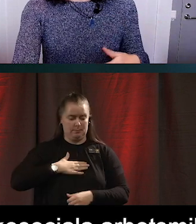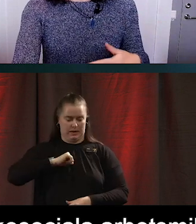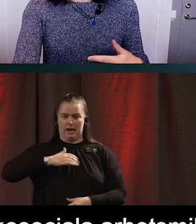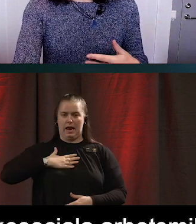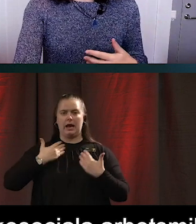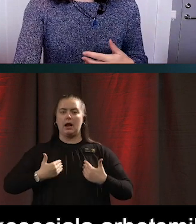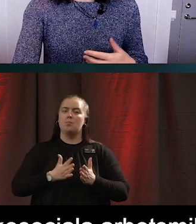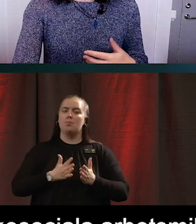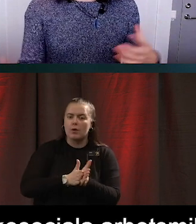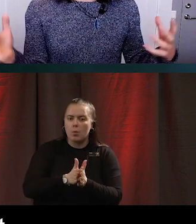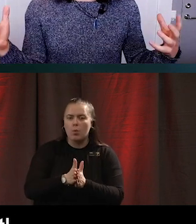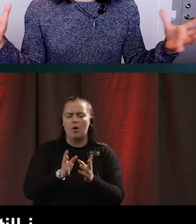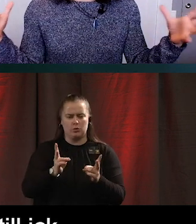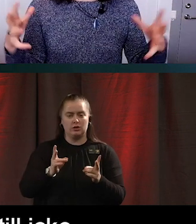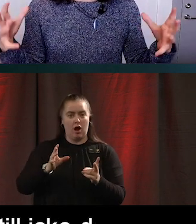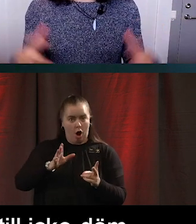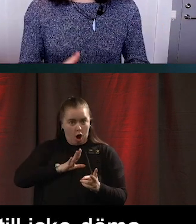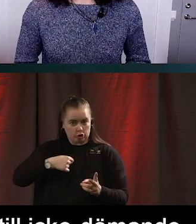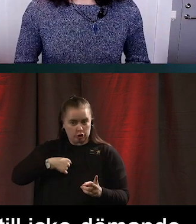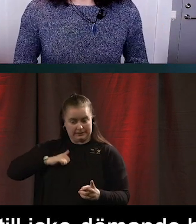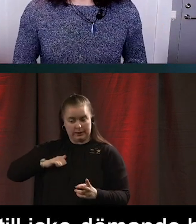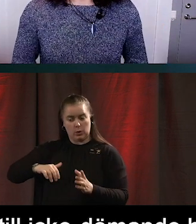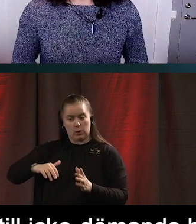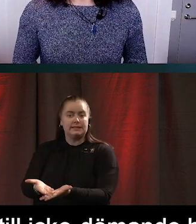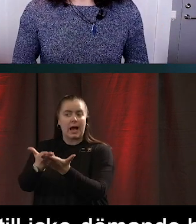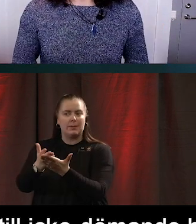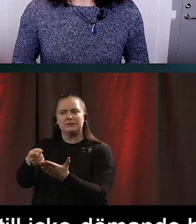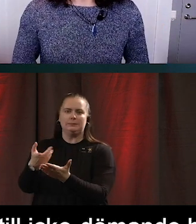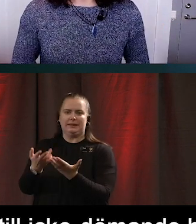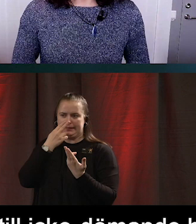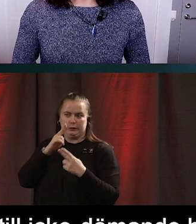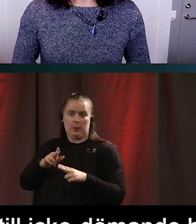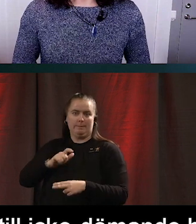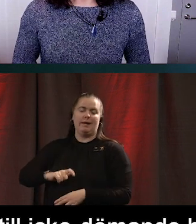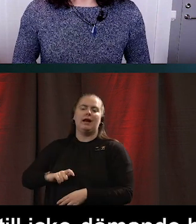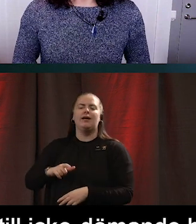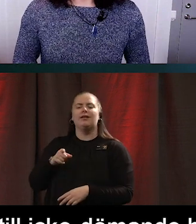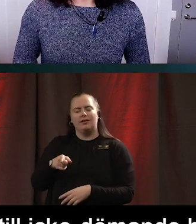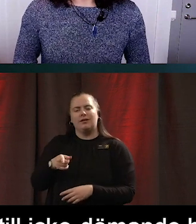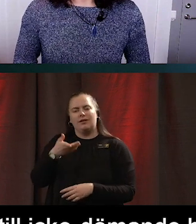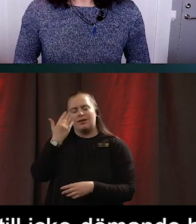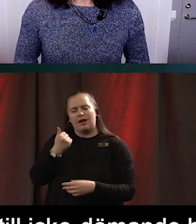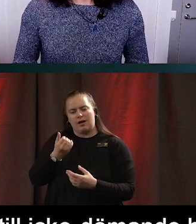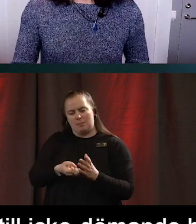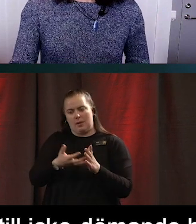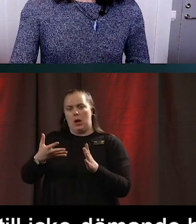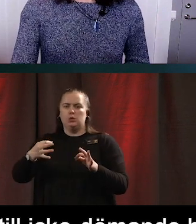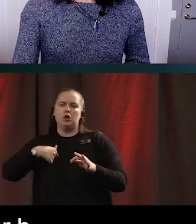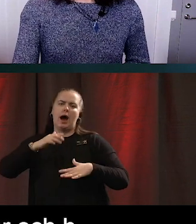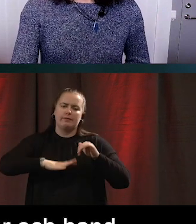tillgång till icke-dömande hjälp. Det kan verkligen spela roll hur vi uppfattar att handlas med ett digitalt system.